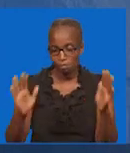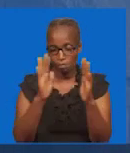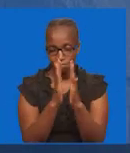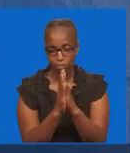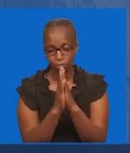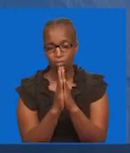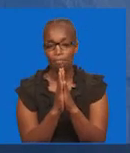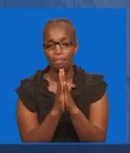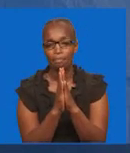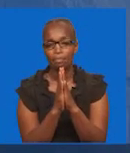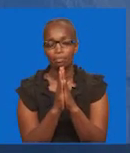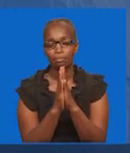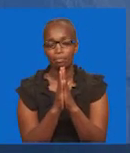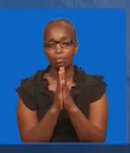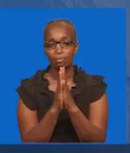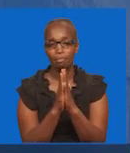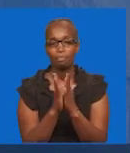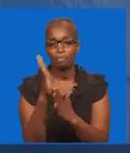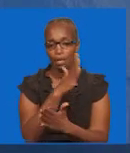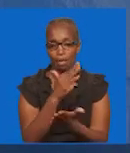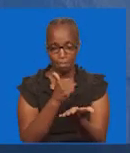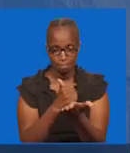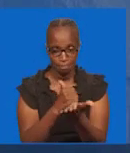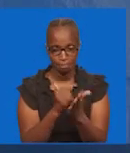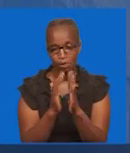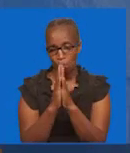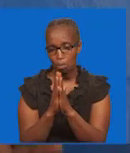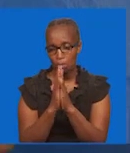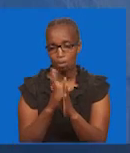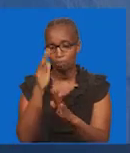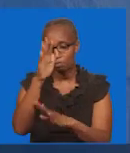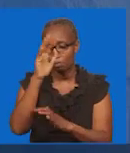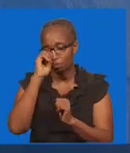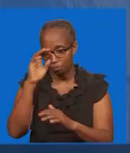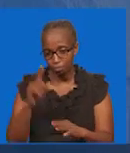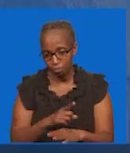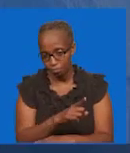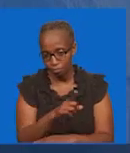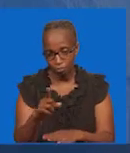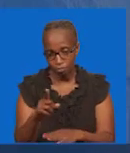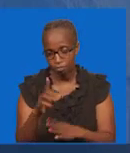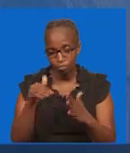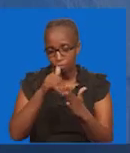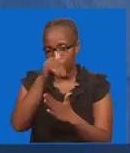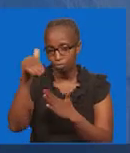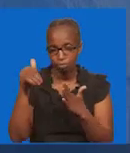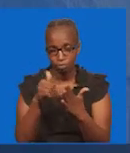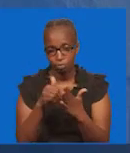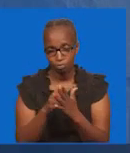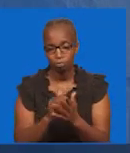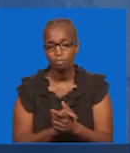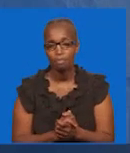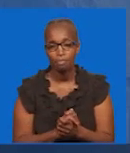Alie buwana Na mkombozi wetu Tunaomba na kushukuru Amina Buwana kubariki sana Na kutakia kila raheli